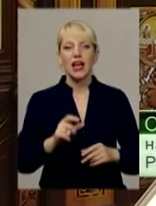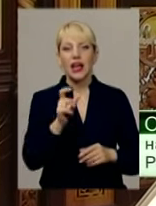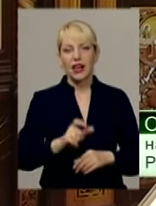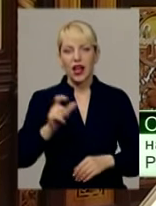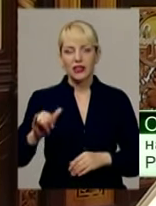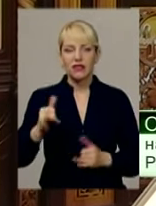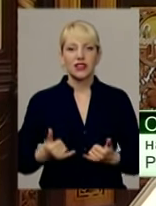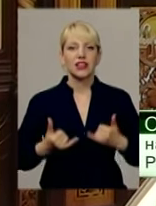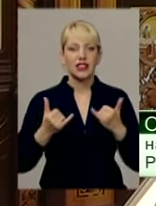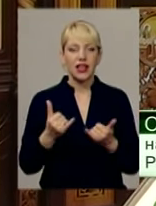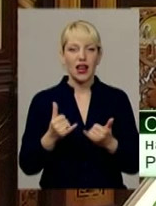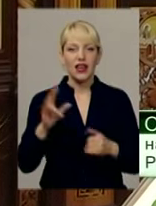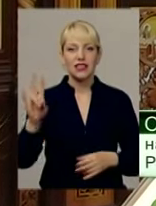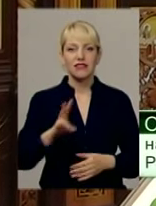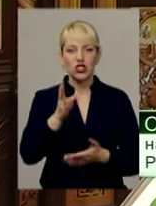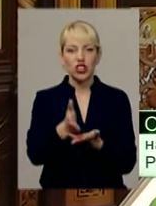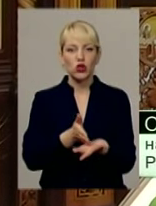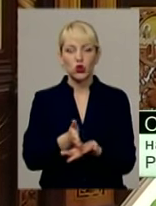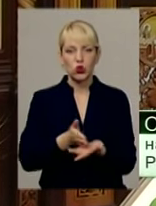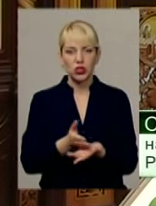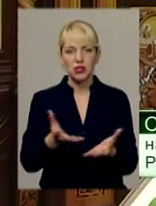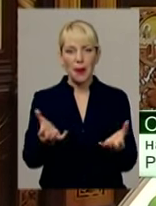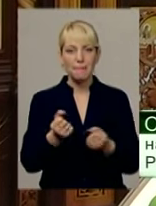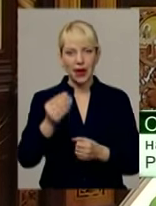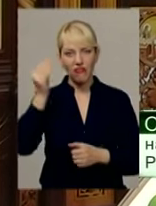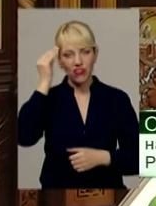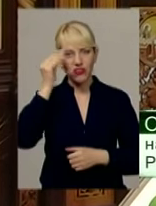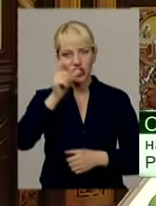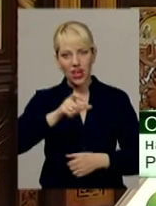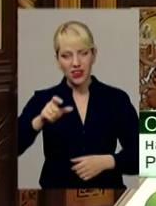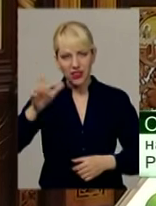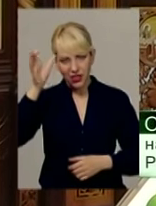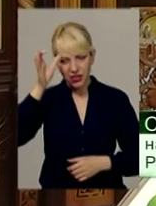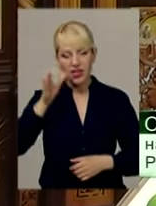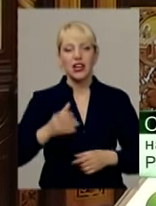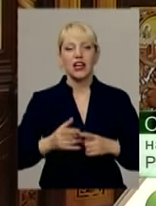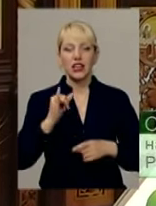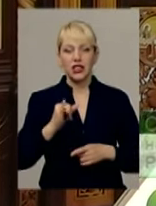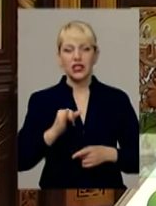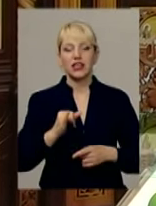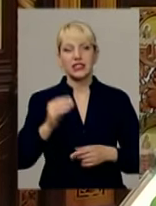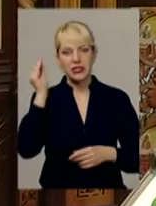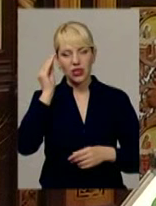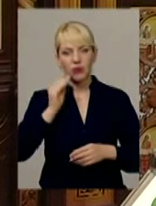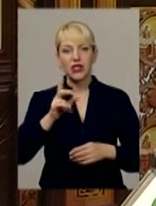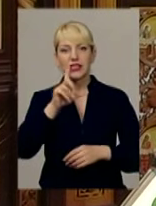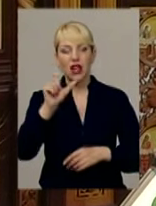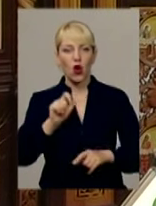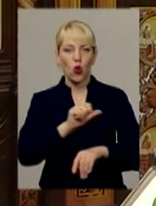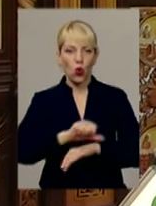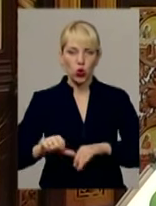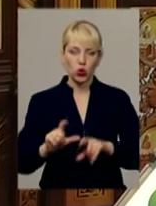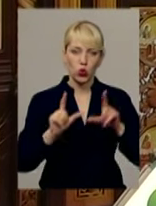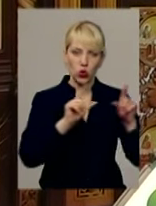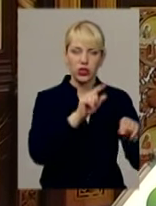служіння. Він брав вчених, здібних студентів і відправляв їх за кордон для поглиблення студії,